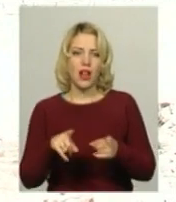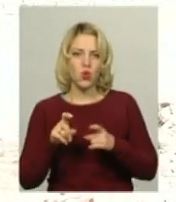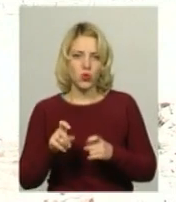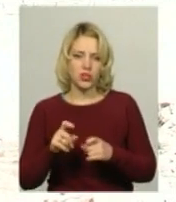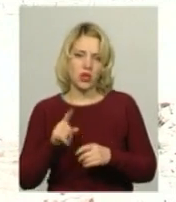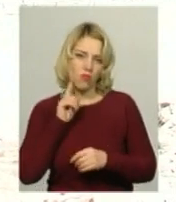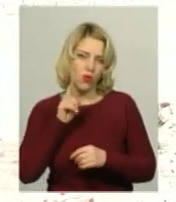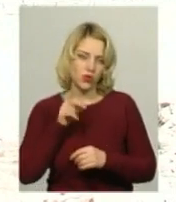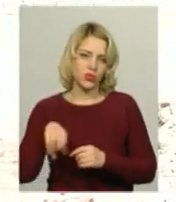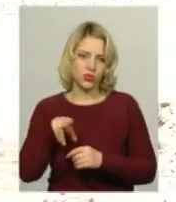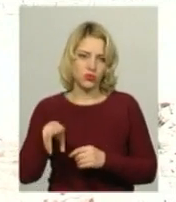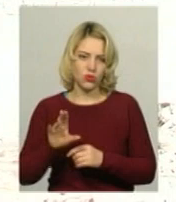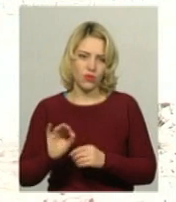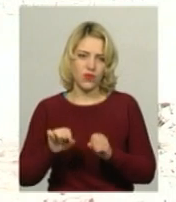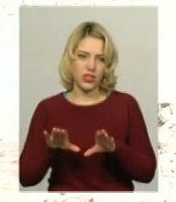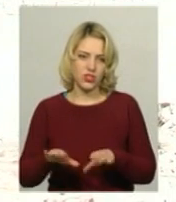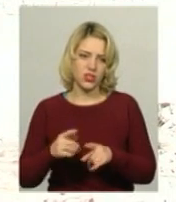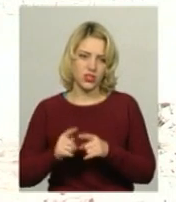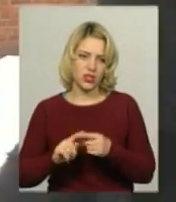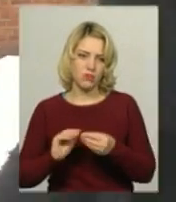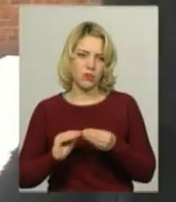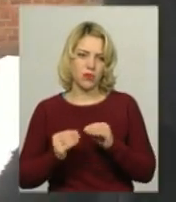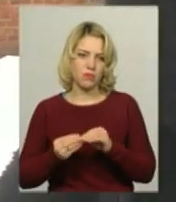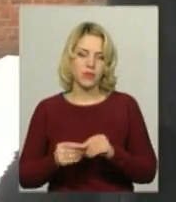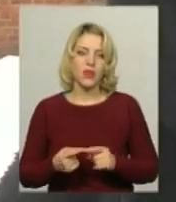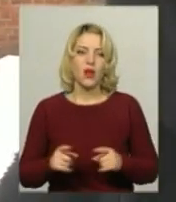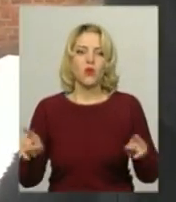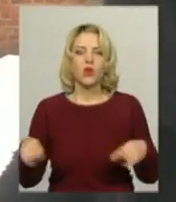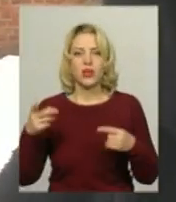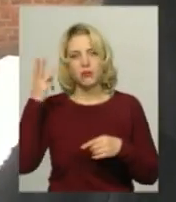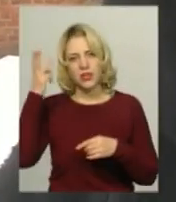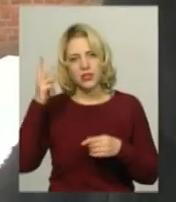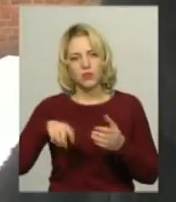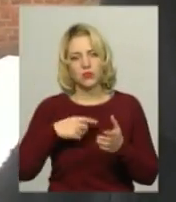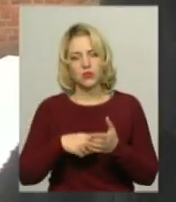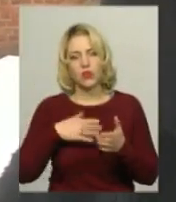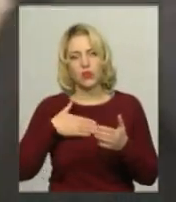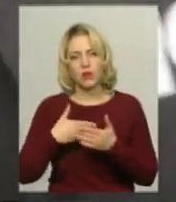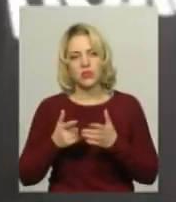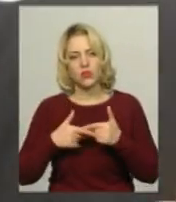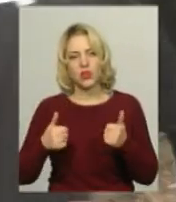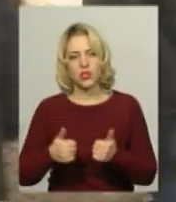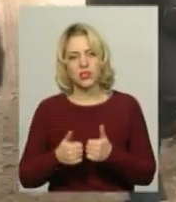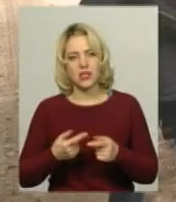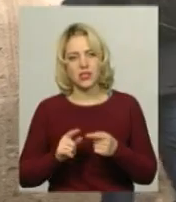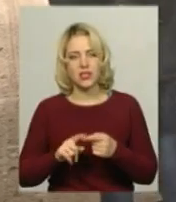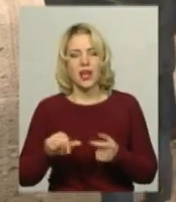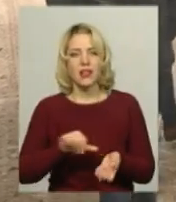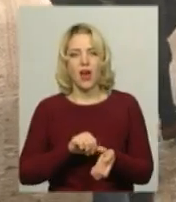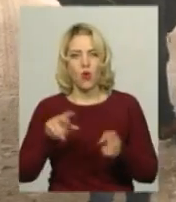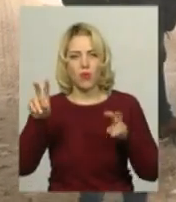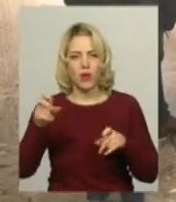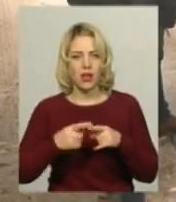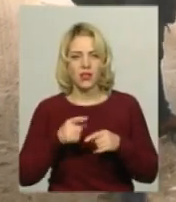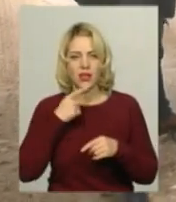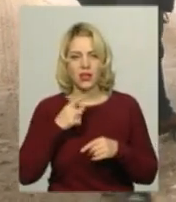саме молоді до вирішення цієї проблеми. Організатор Хмельницької міської громадської організації «Нарконон» Оксана Мельник каже,